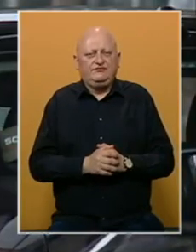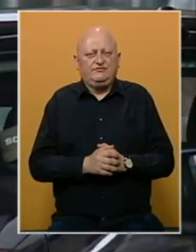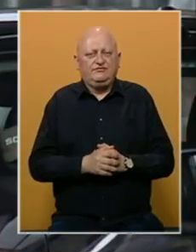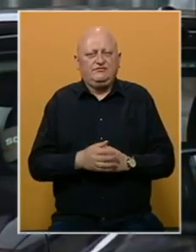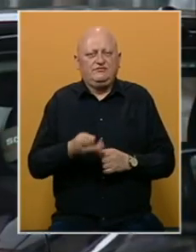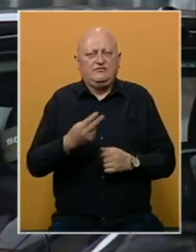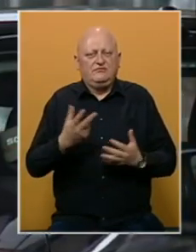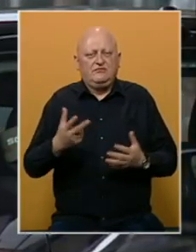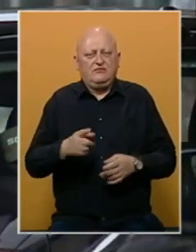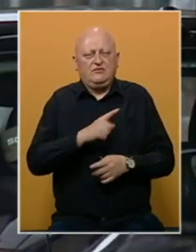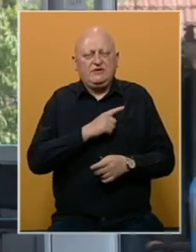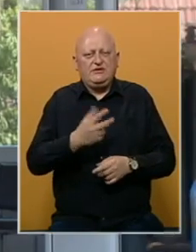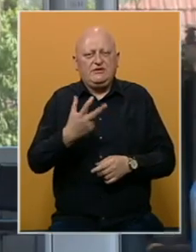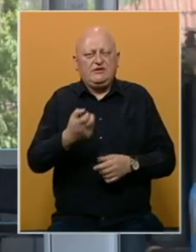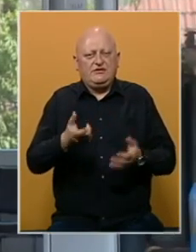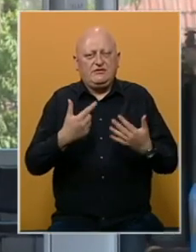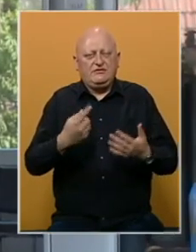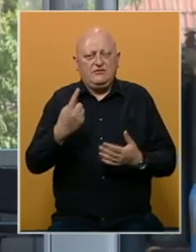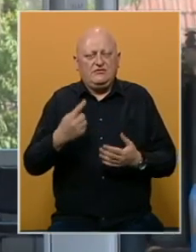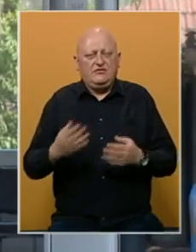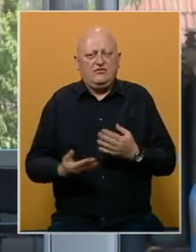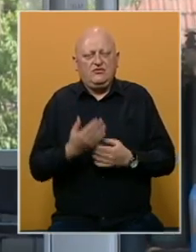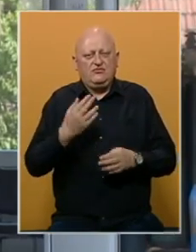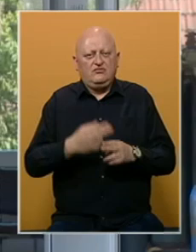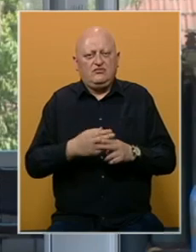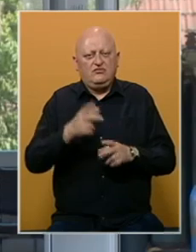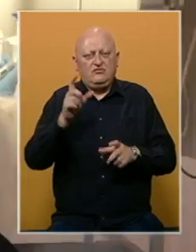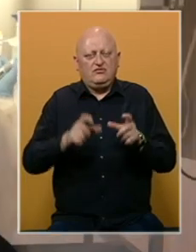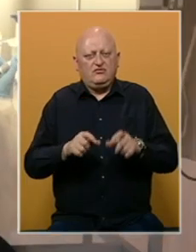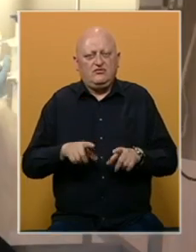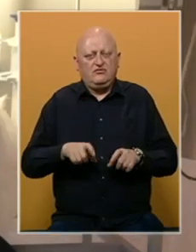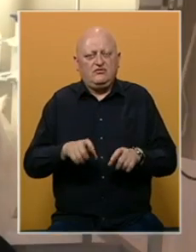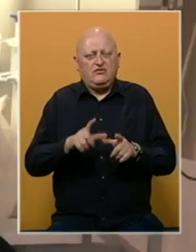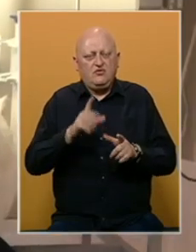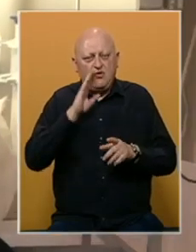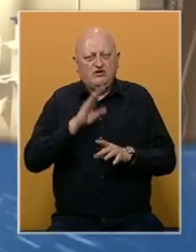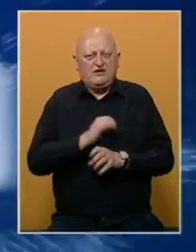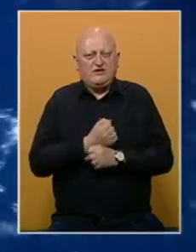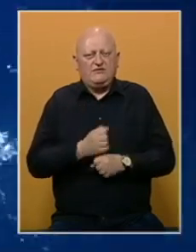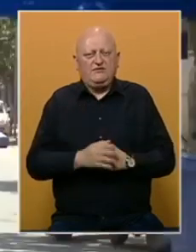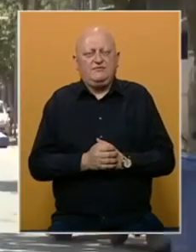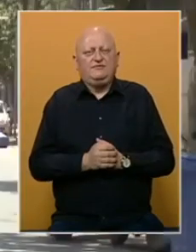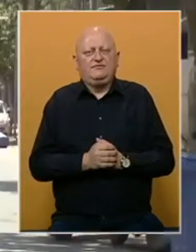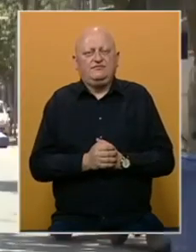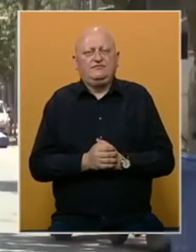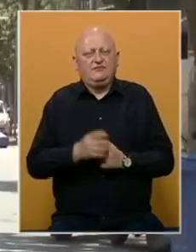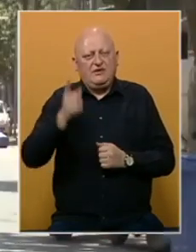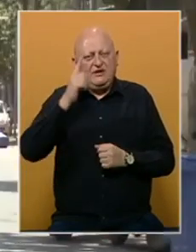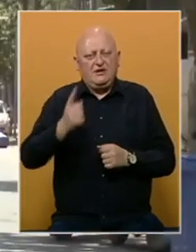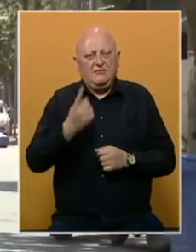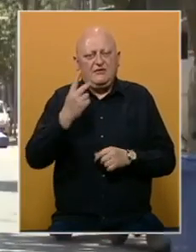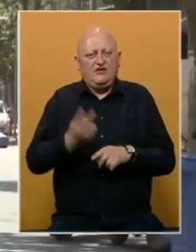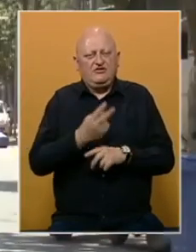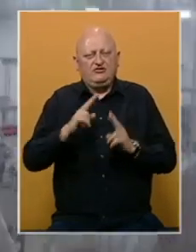28 umrlih i 371 novozaražena osoba koronavirusom u BiH. Indija prva